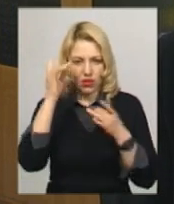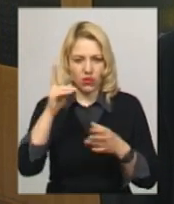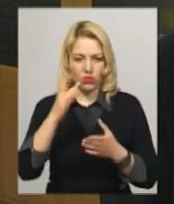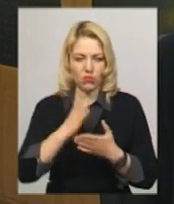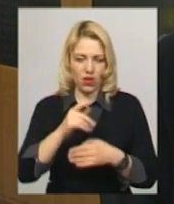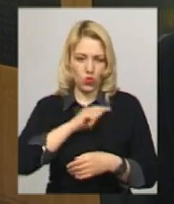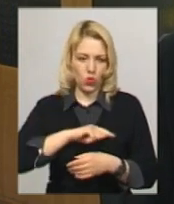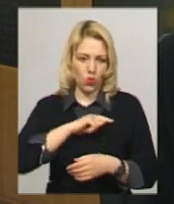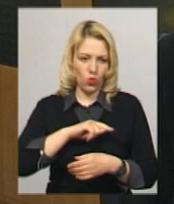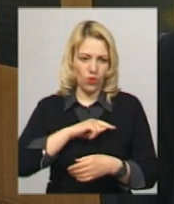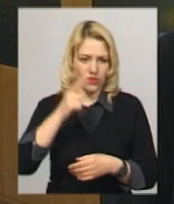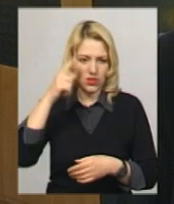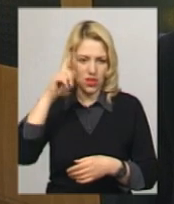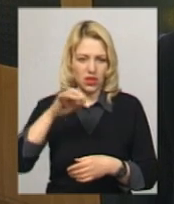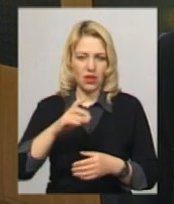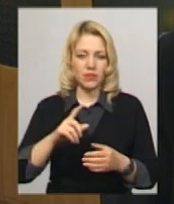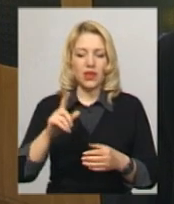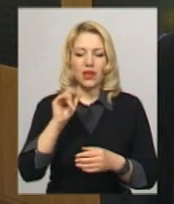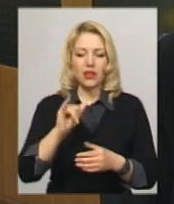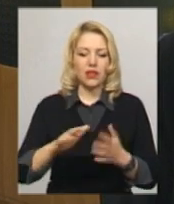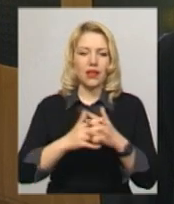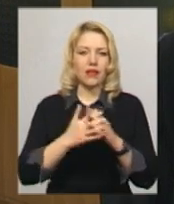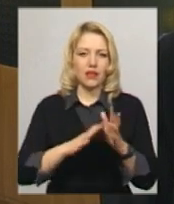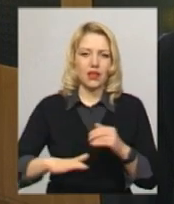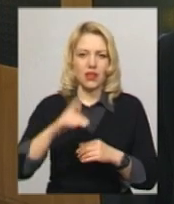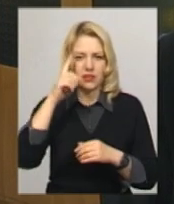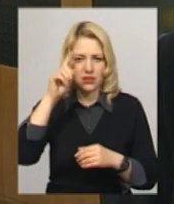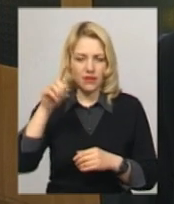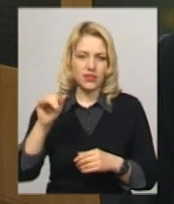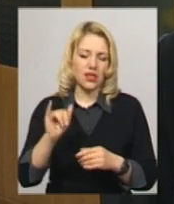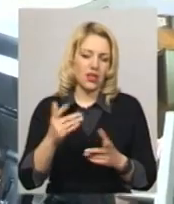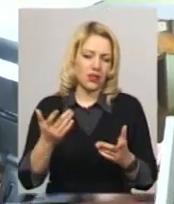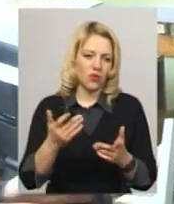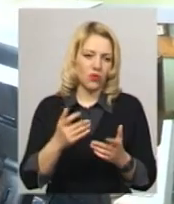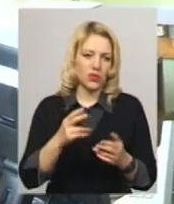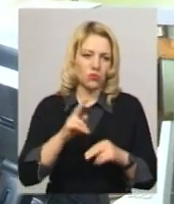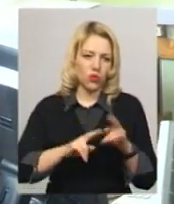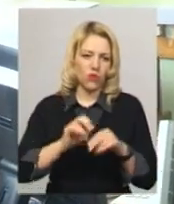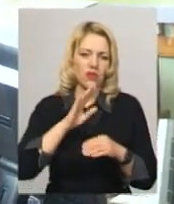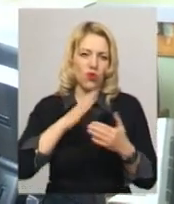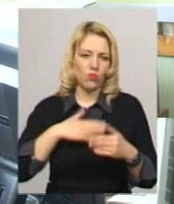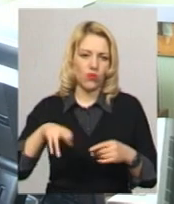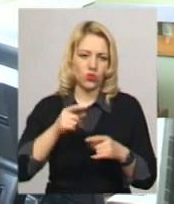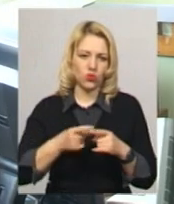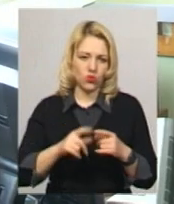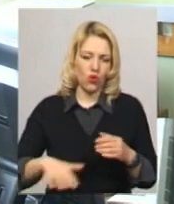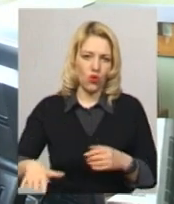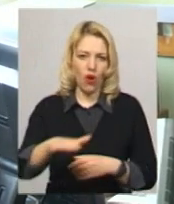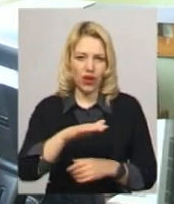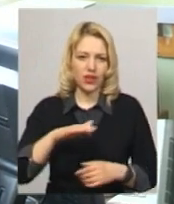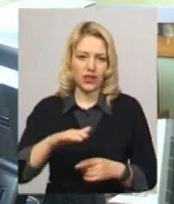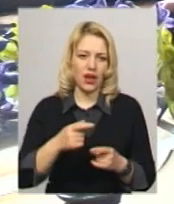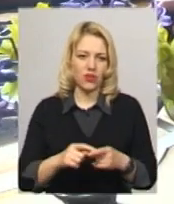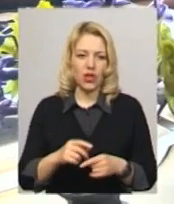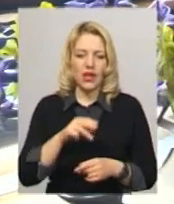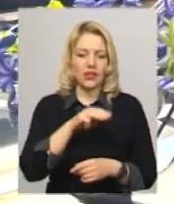духовній насамперезнання, знання краєзнавства, які збудовані на любові до цього краю. Тетяна Слободянюк та редактор Світлана Волкова – два